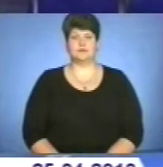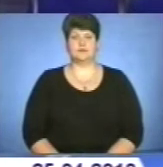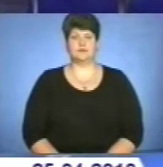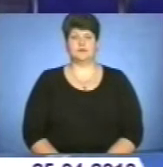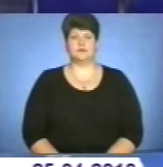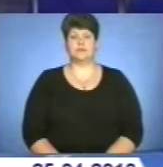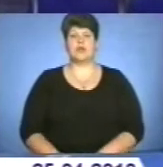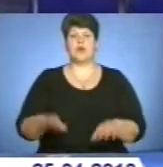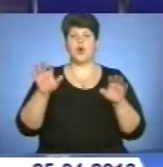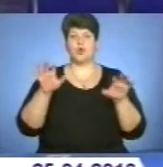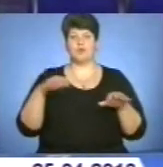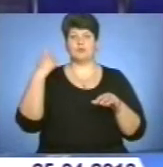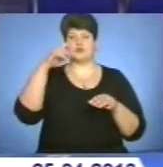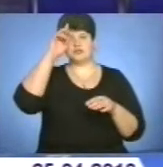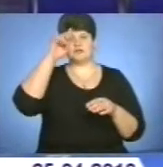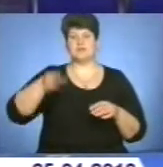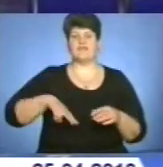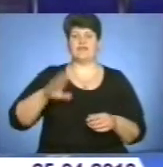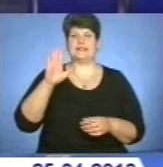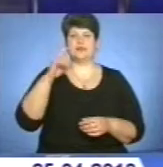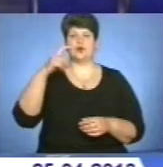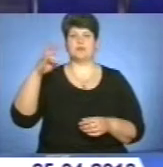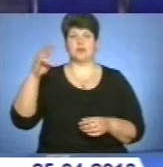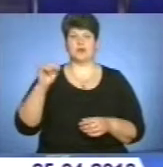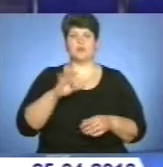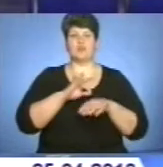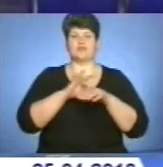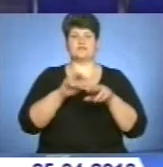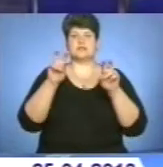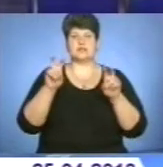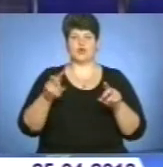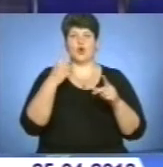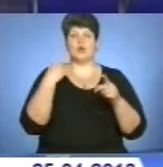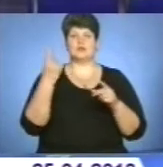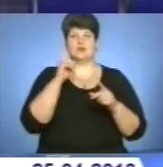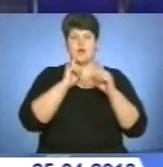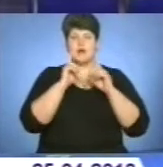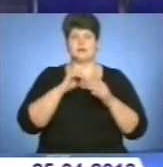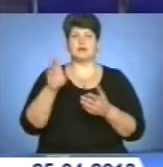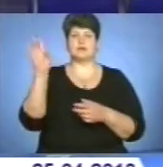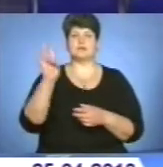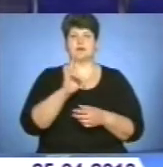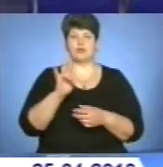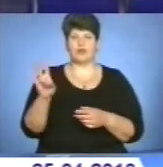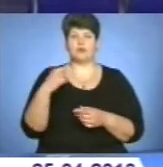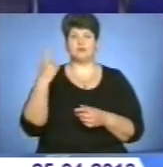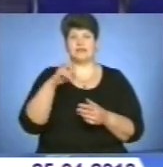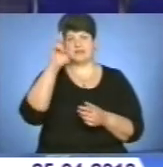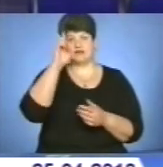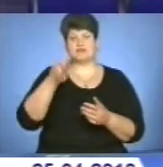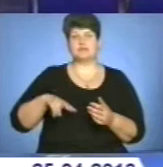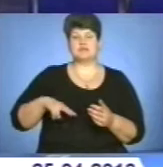Голова обласної державної адміністрації Лантин Хоптян провів засідання обласної ради церков при обласній державній адміністрації.